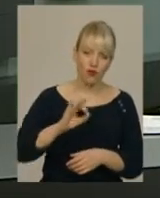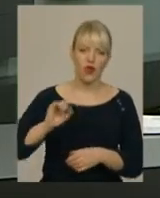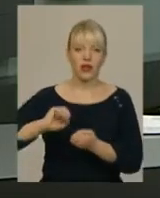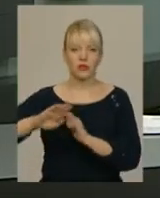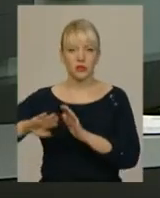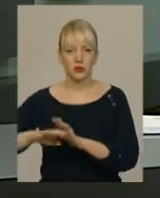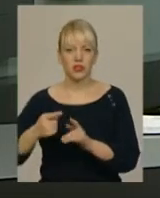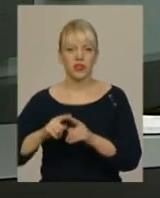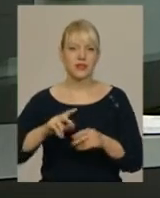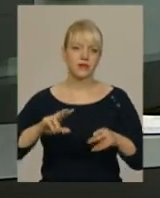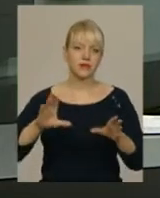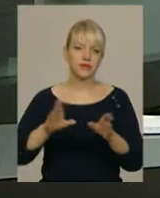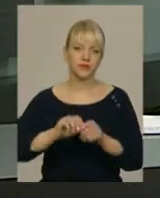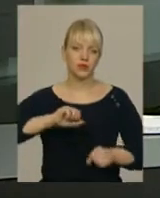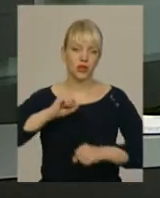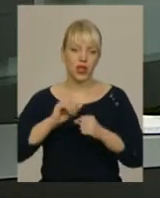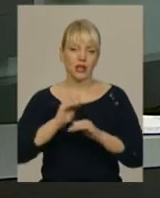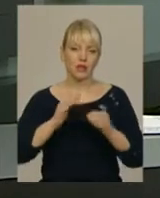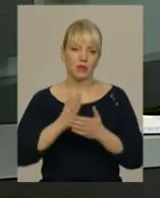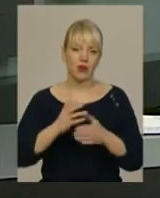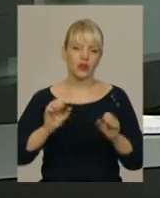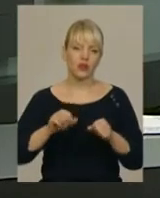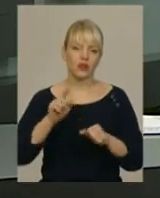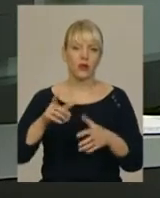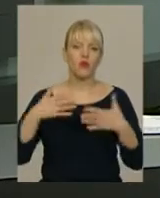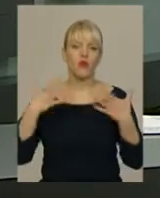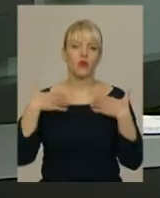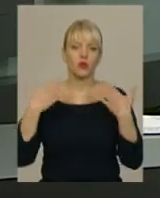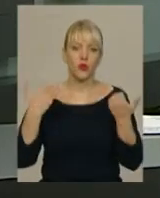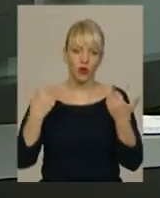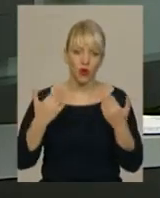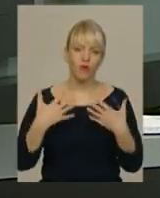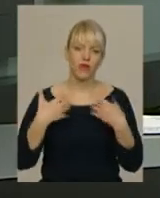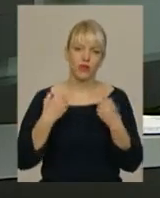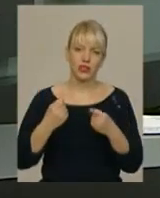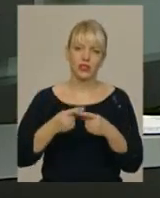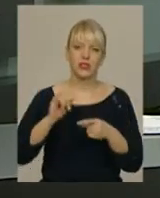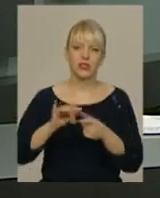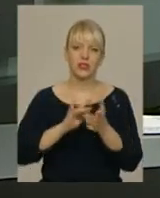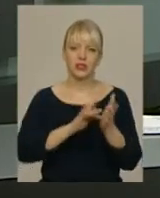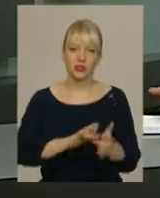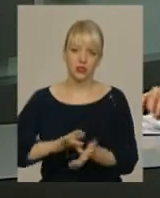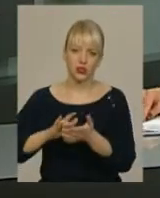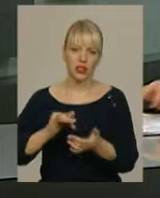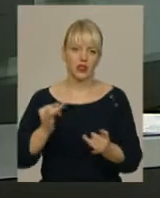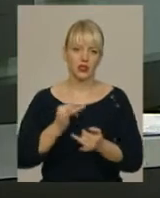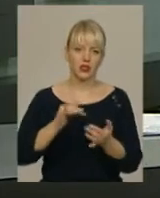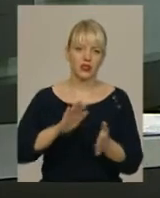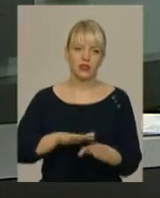щоліта діти мають можливість там оздоровлюватися, відпочивати та відвідувати з екскурсіями історичні місця.